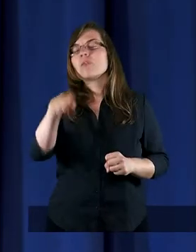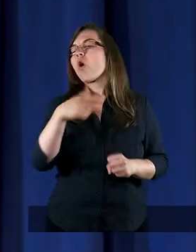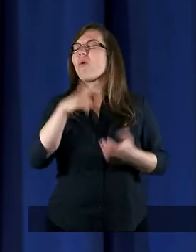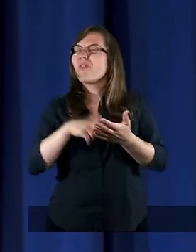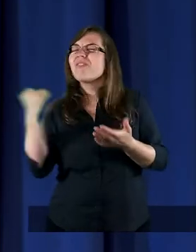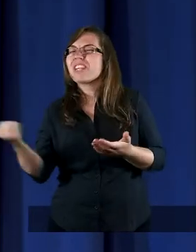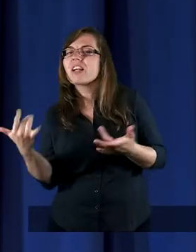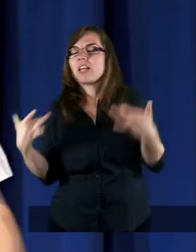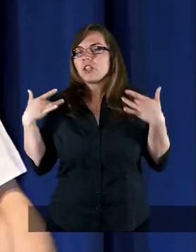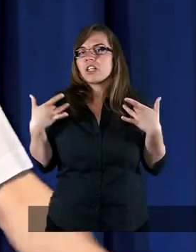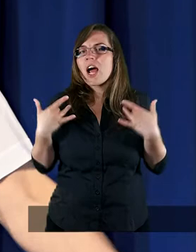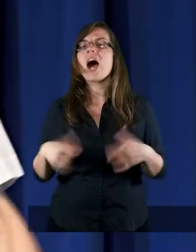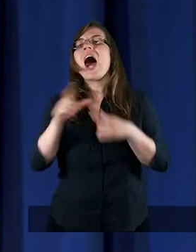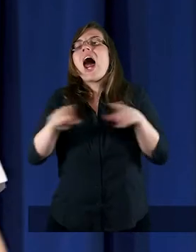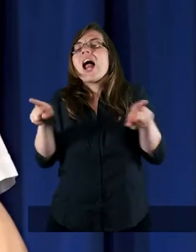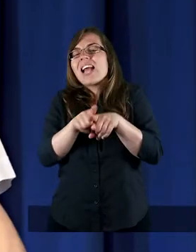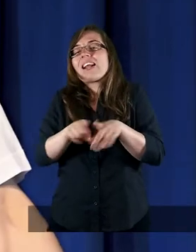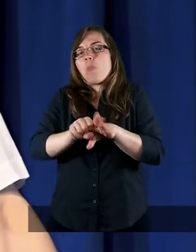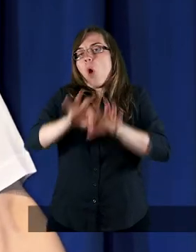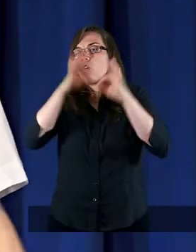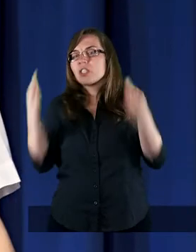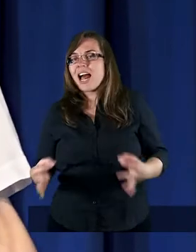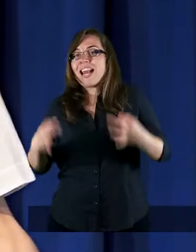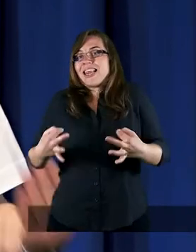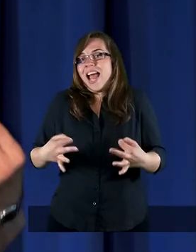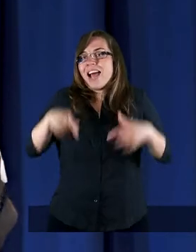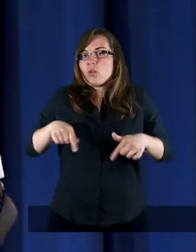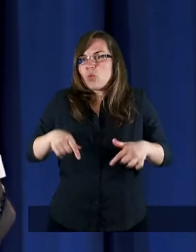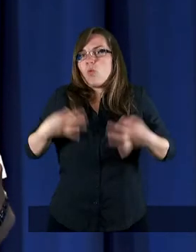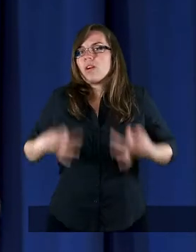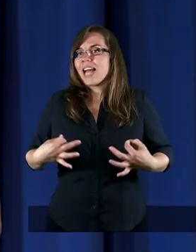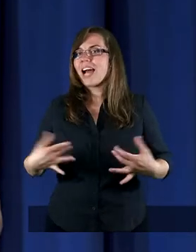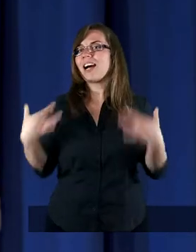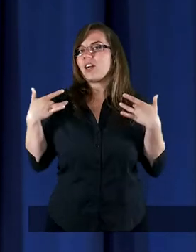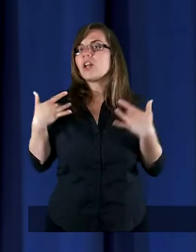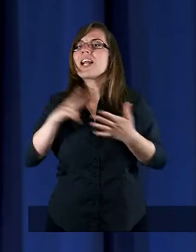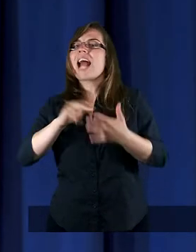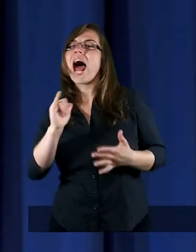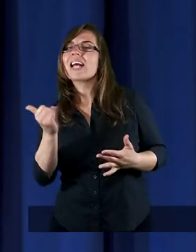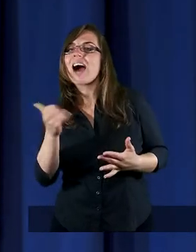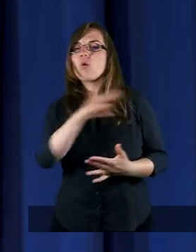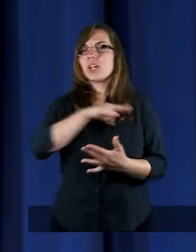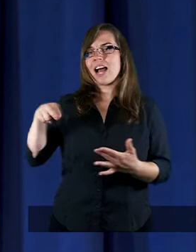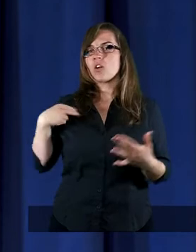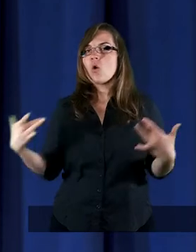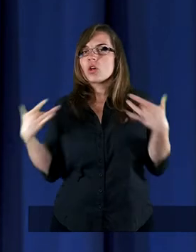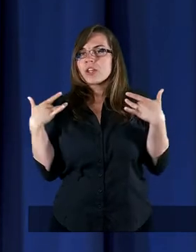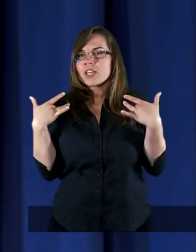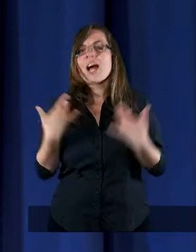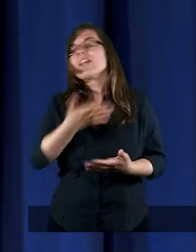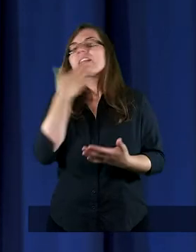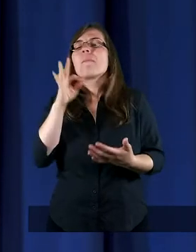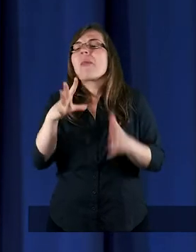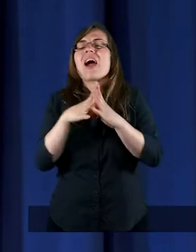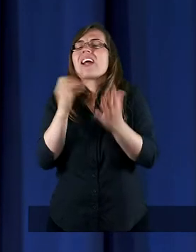wieczność, ale także na doczesność, na tu i teraz, na jakość naszego życia. I jedna z takich